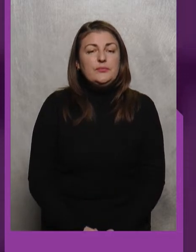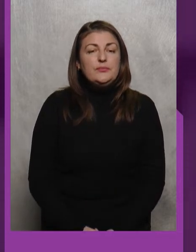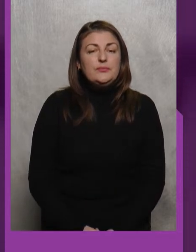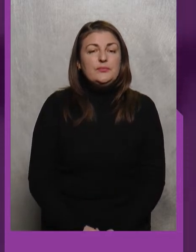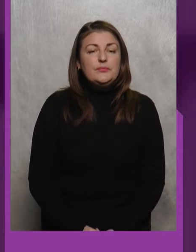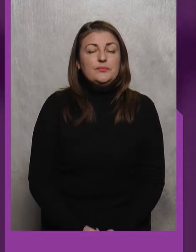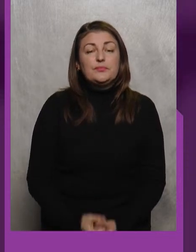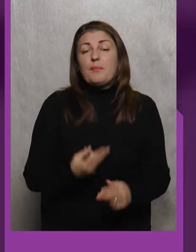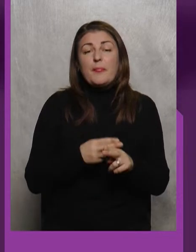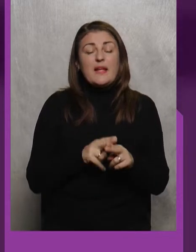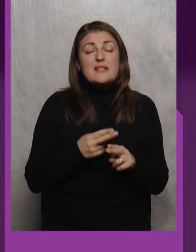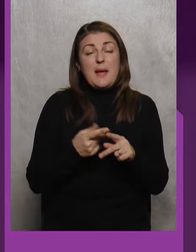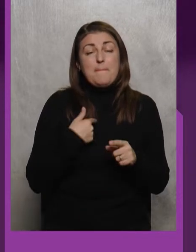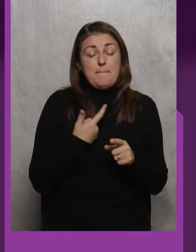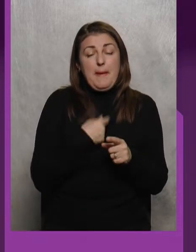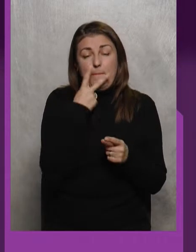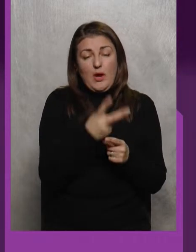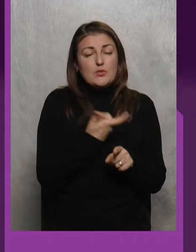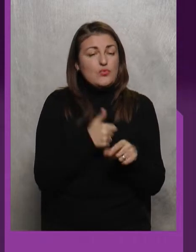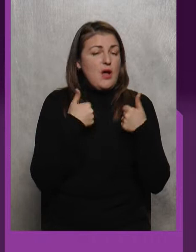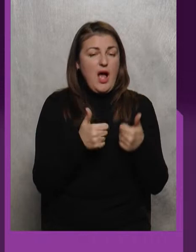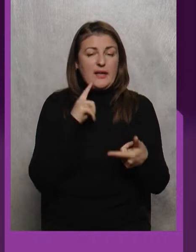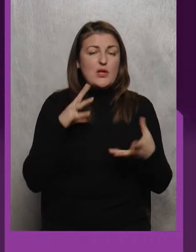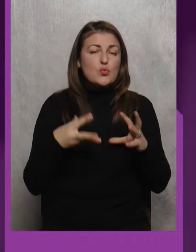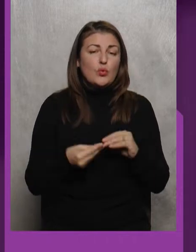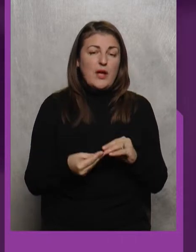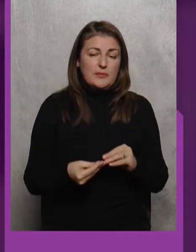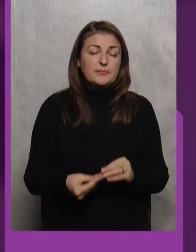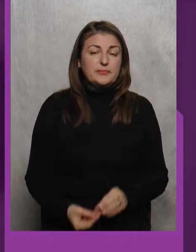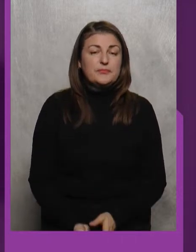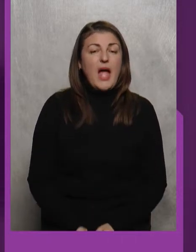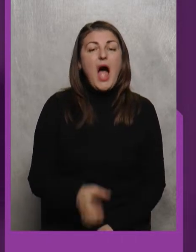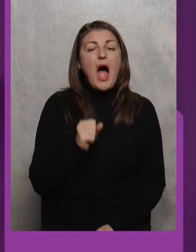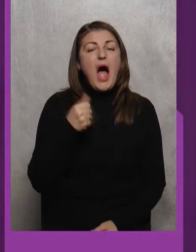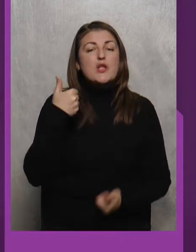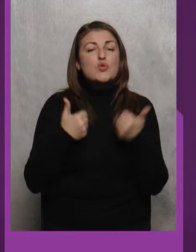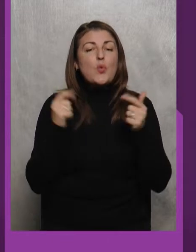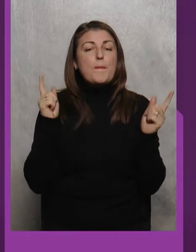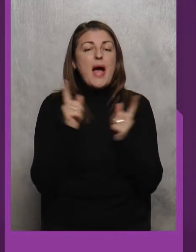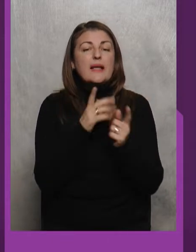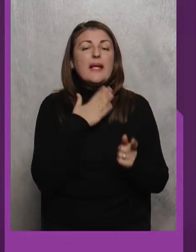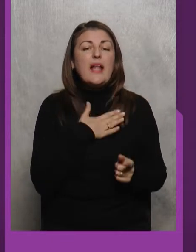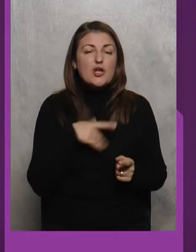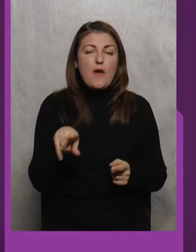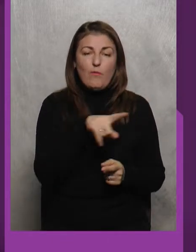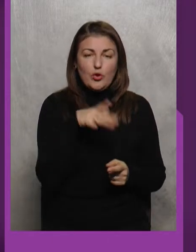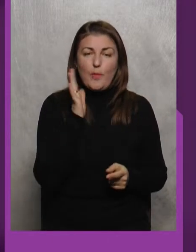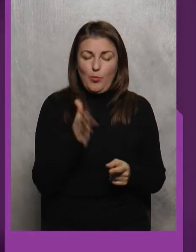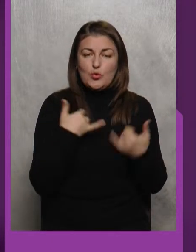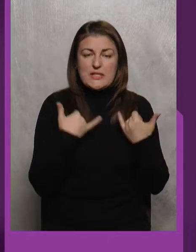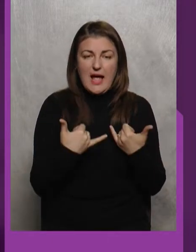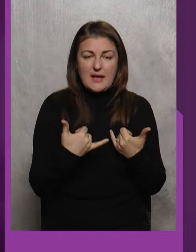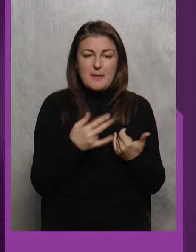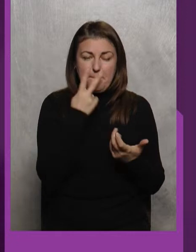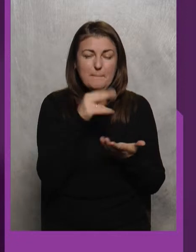Це дуже Ми показали Дуже гарний результат А суперники наші Вони ж будуть Зараз